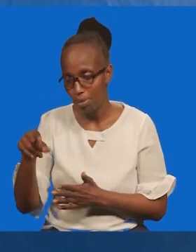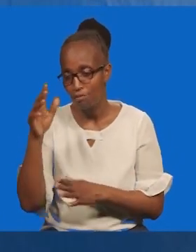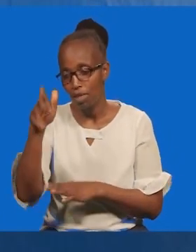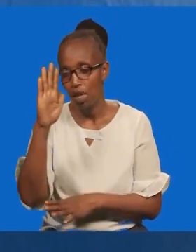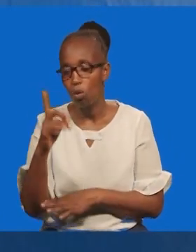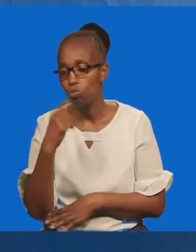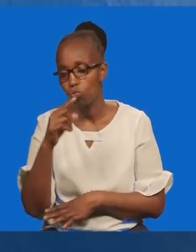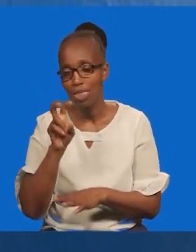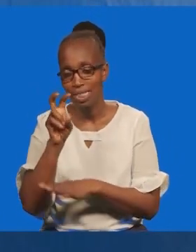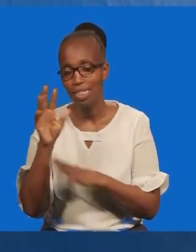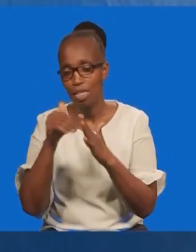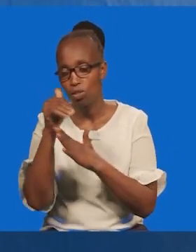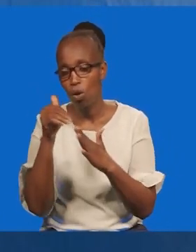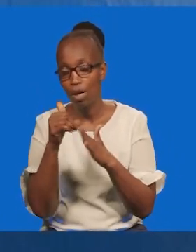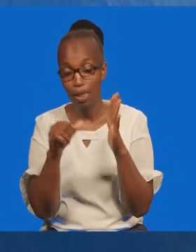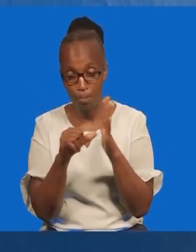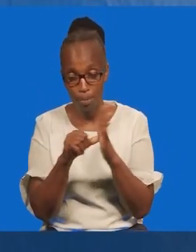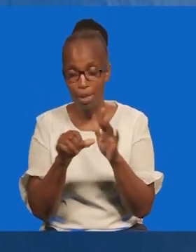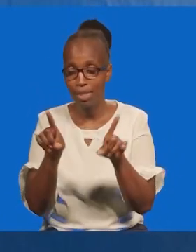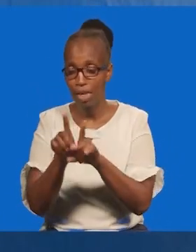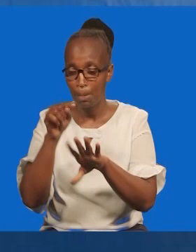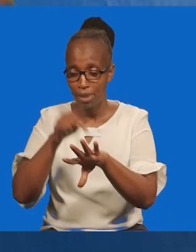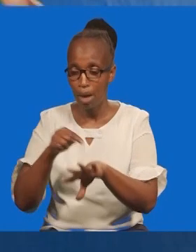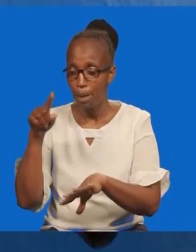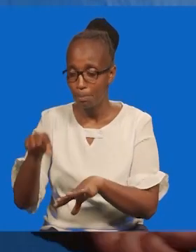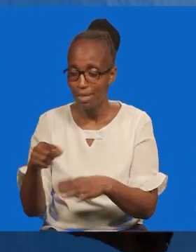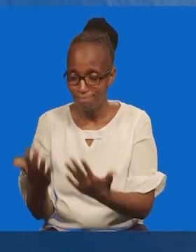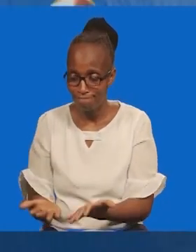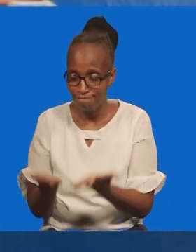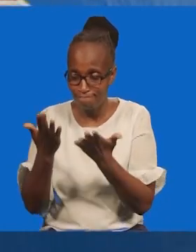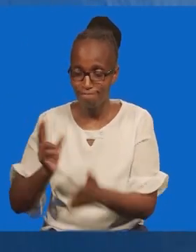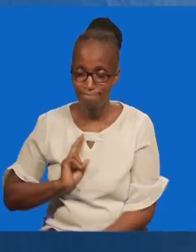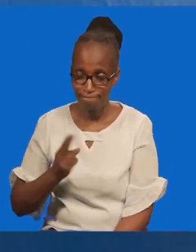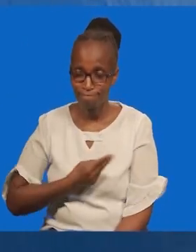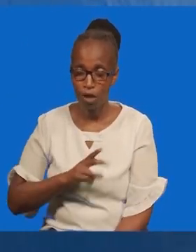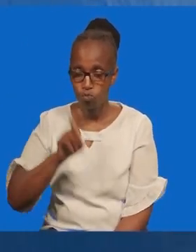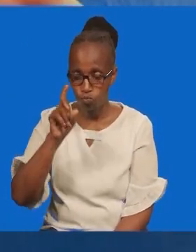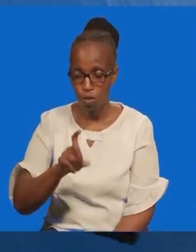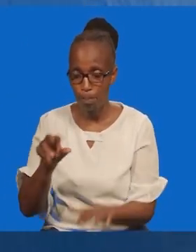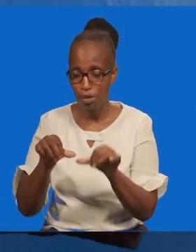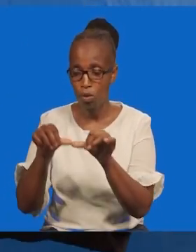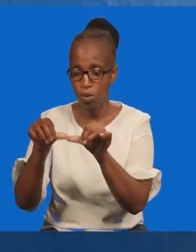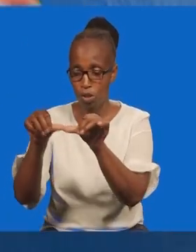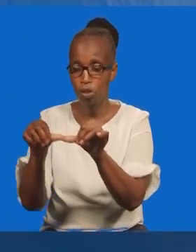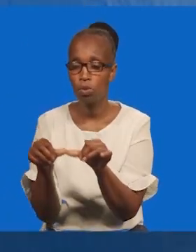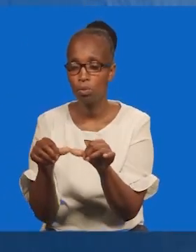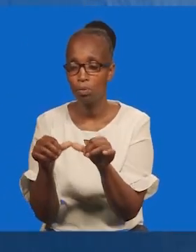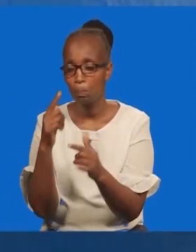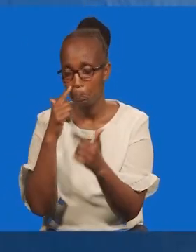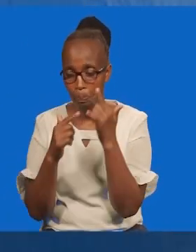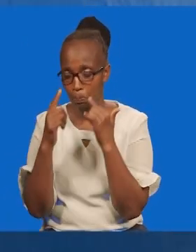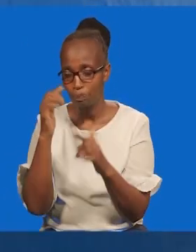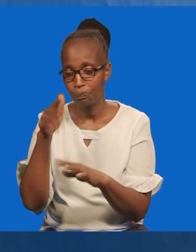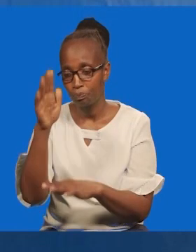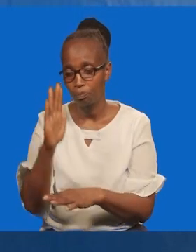Ambaye wona shida zetu. Na tunapo mulilia. Ata wakatu anapo tuinua. Tuzidi kumlilia tu mungu. Kwa sababu hapo